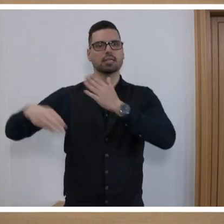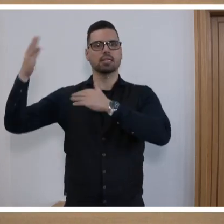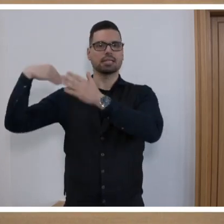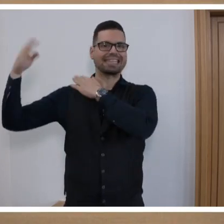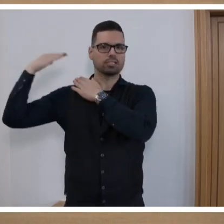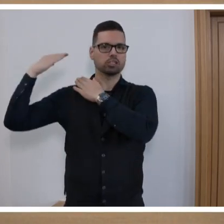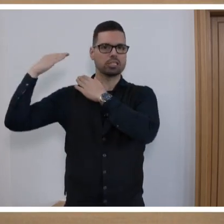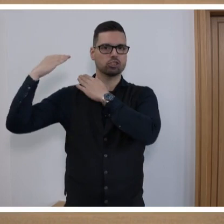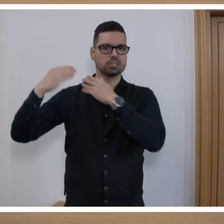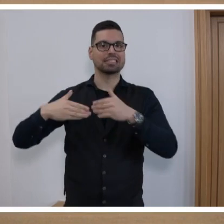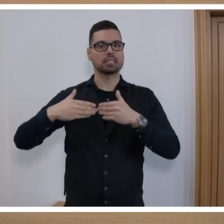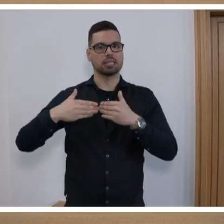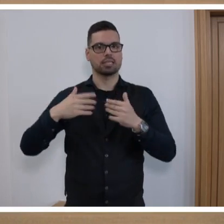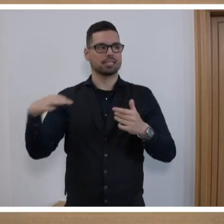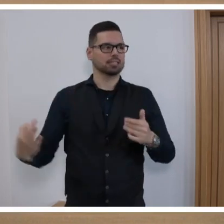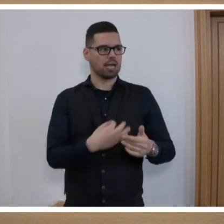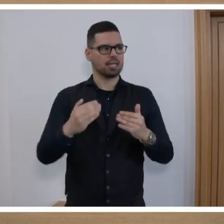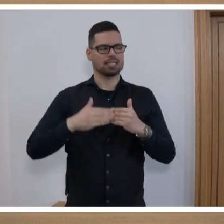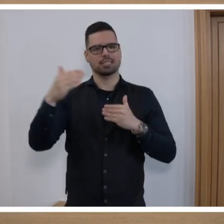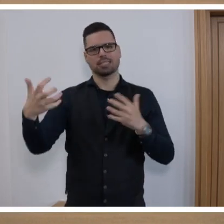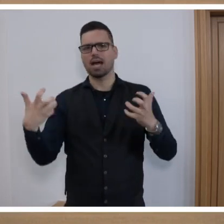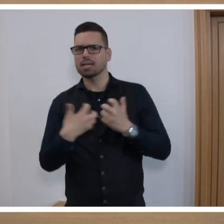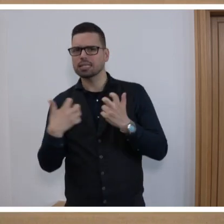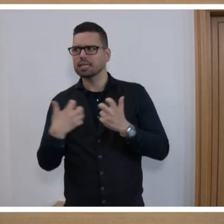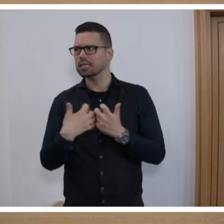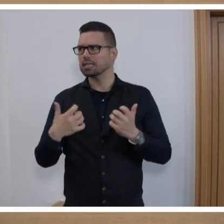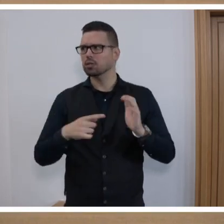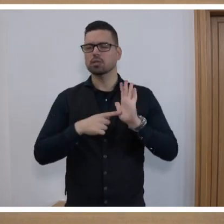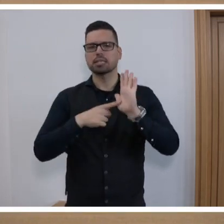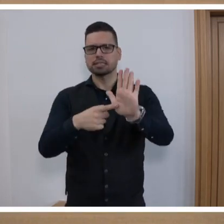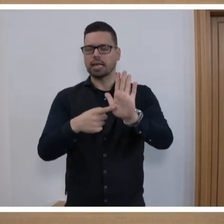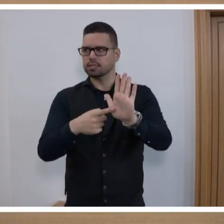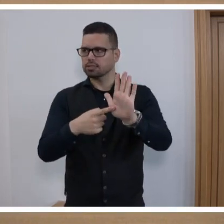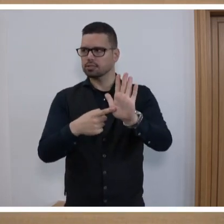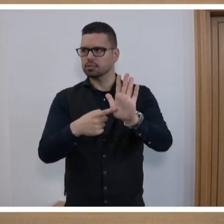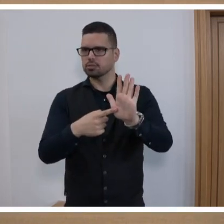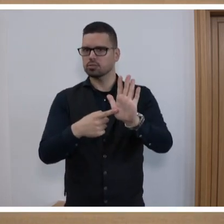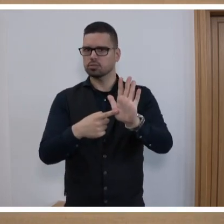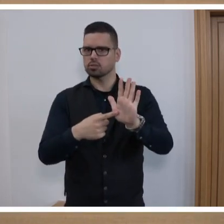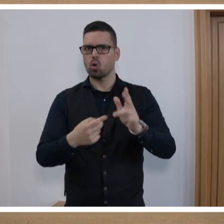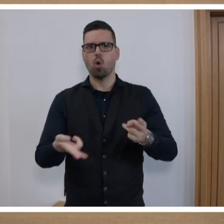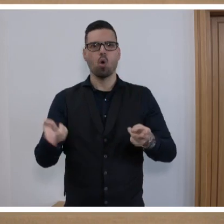betrifft. Und zweitens, denke ich, haben Sie auch gezeigt, dass Sie eine, sagen wir mal,